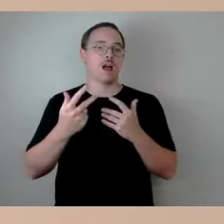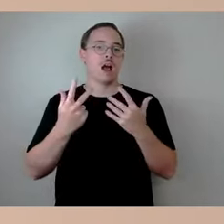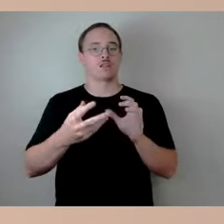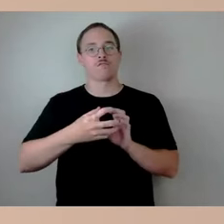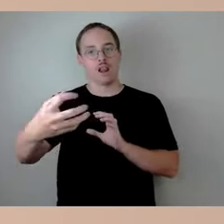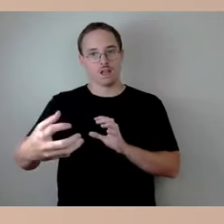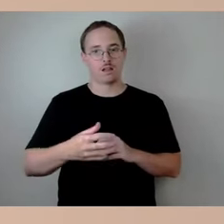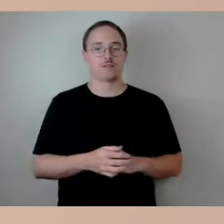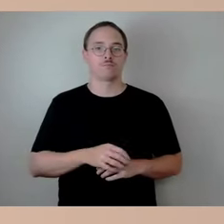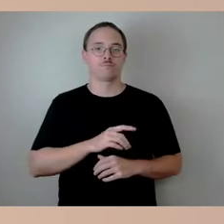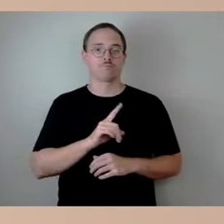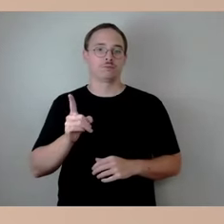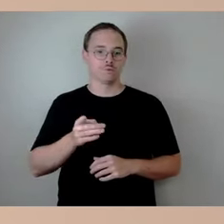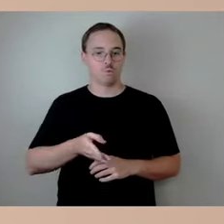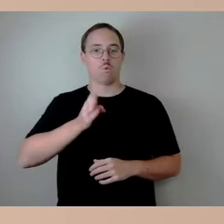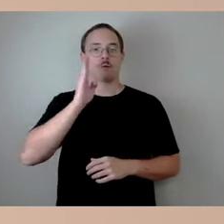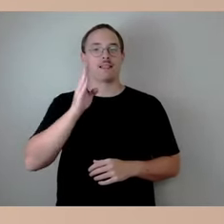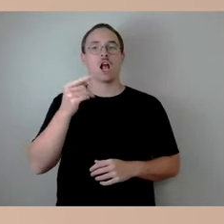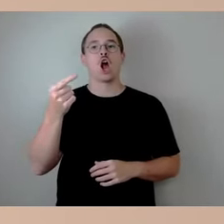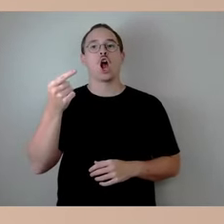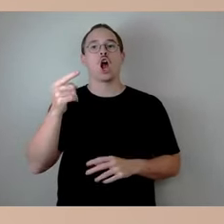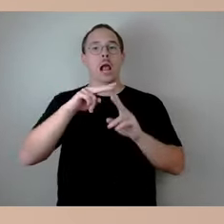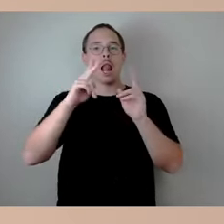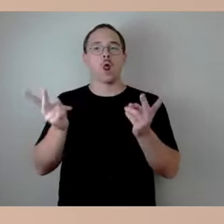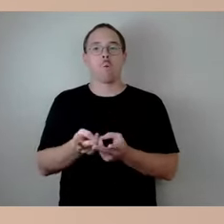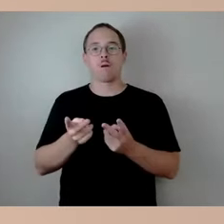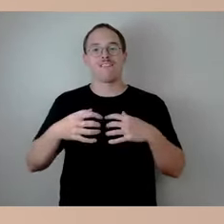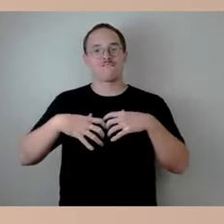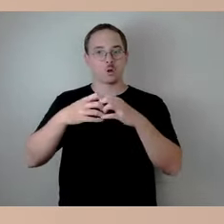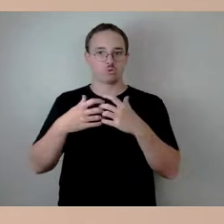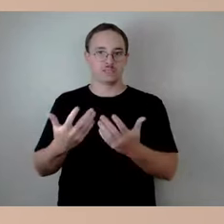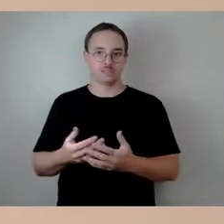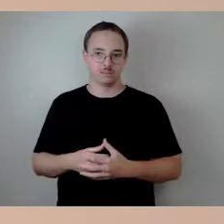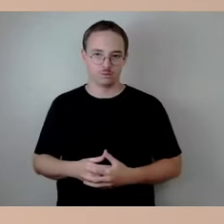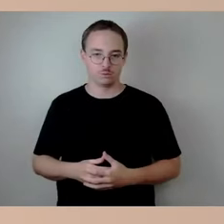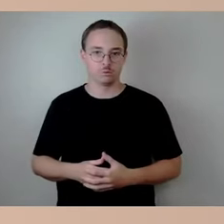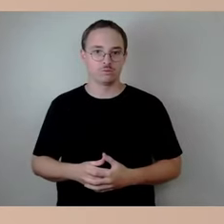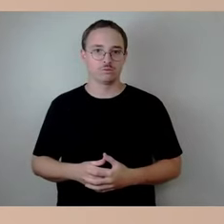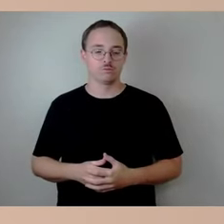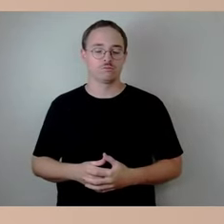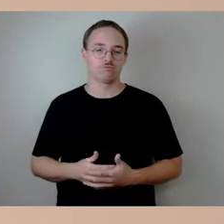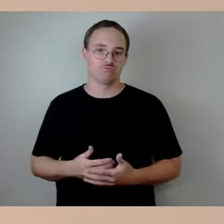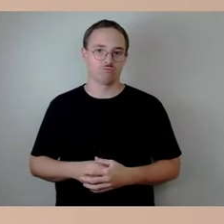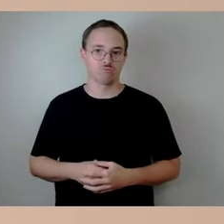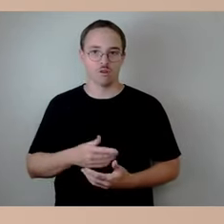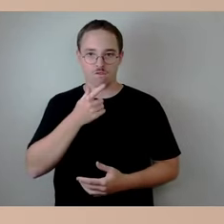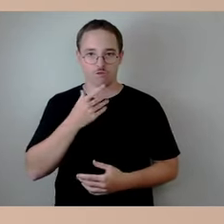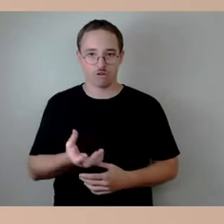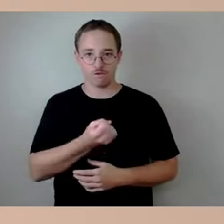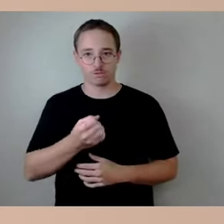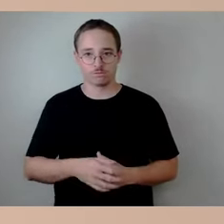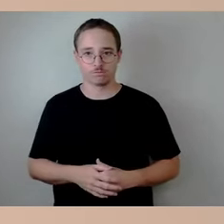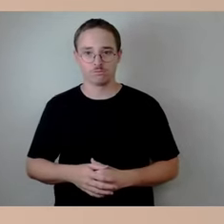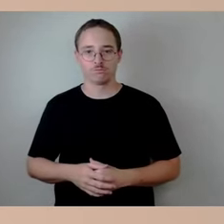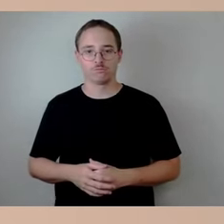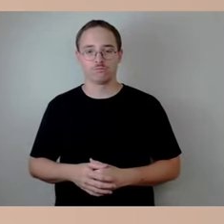zu Global Foundries beziehungsweise das anschließende Gewerbegebiet und Boxwerk zu schaffen. Und wie das Konzept aussieht und der Weg dahin,